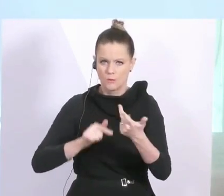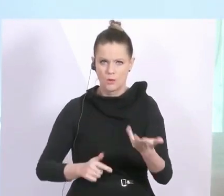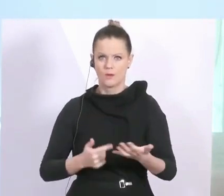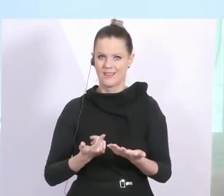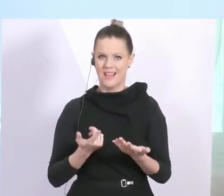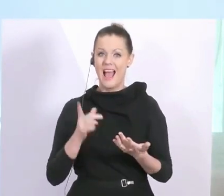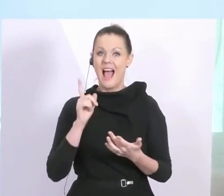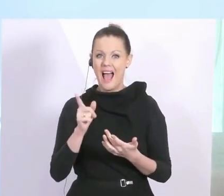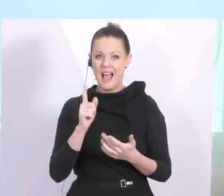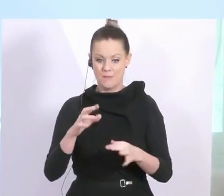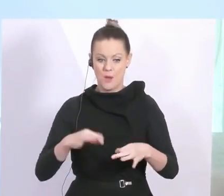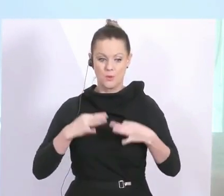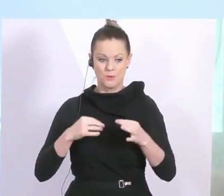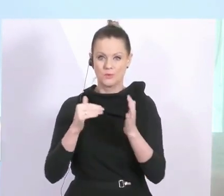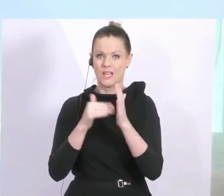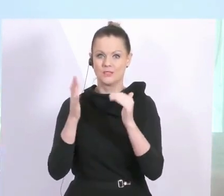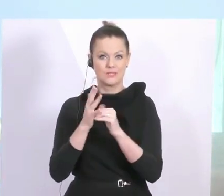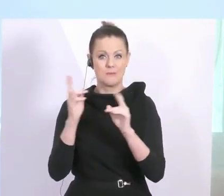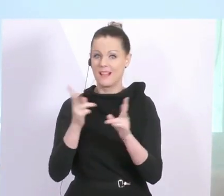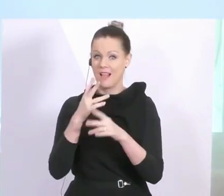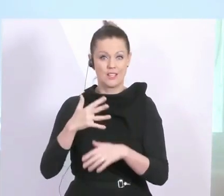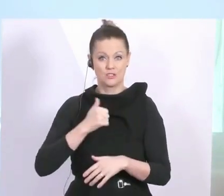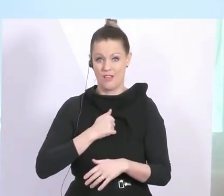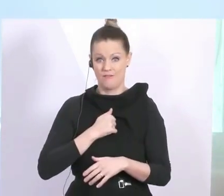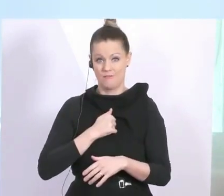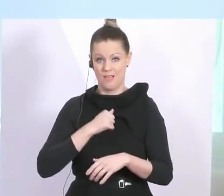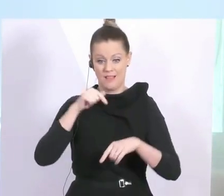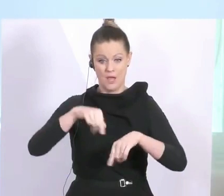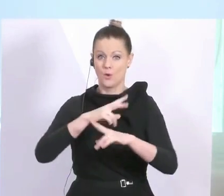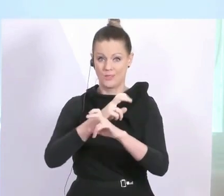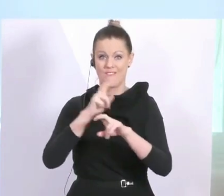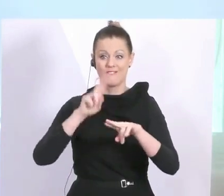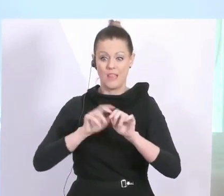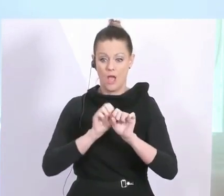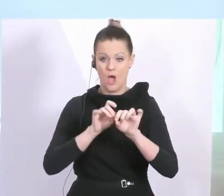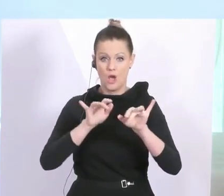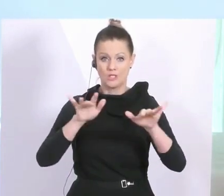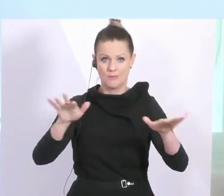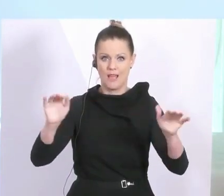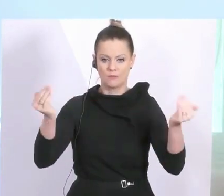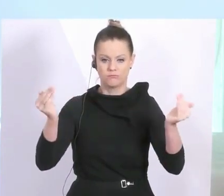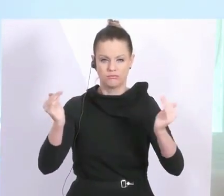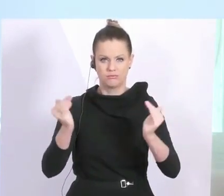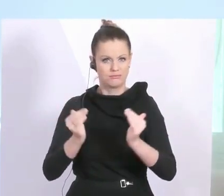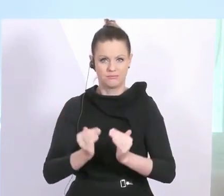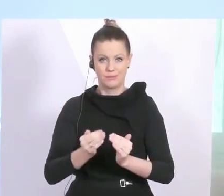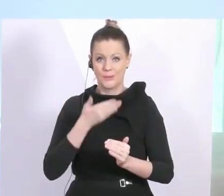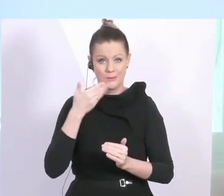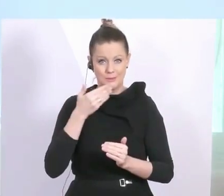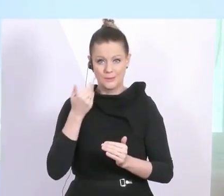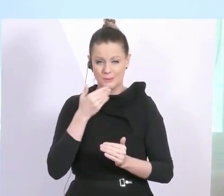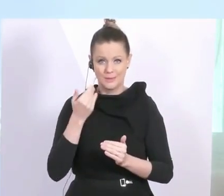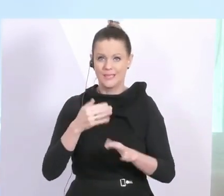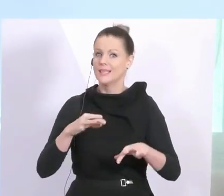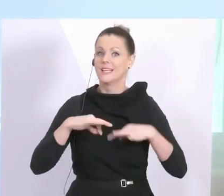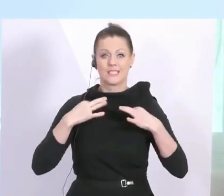nicht stemmen kann, wenn wir hier, auch das österreichische, wenn wir diese Ausbreitungsgeschwindigkeit nicht noch deutlich reduzieren. Und